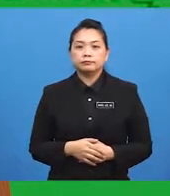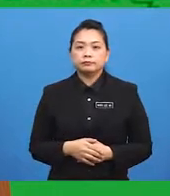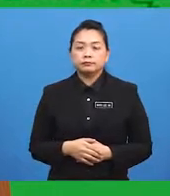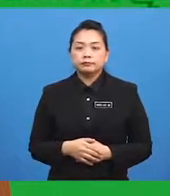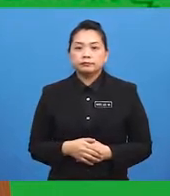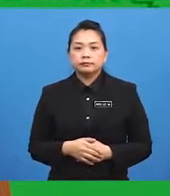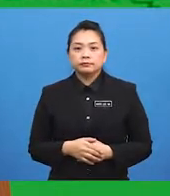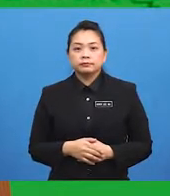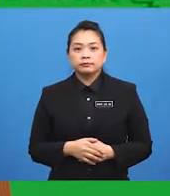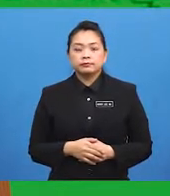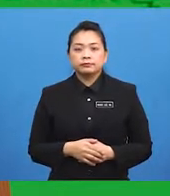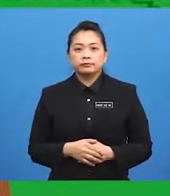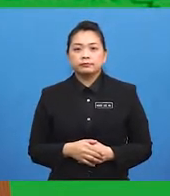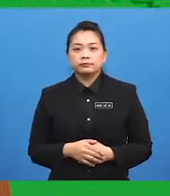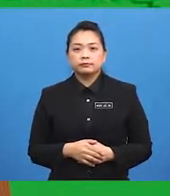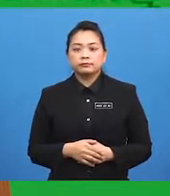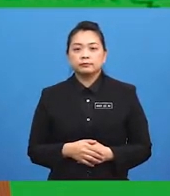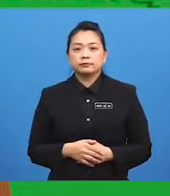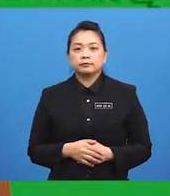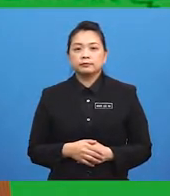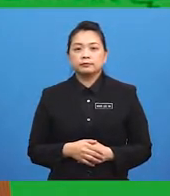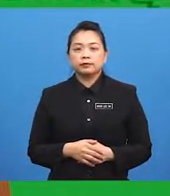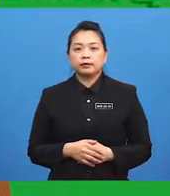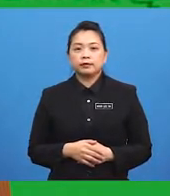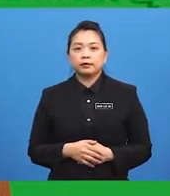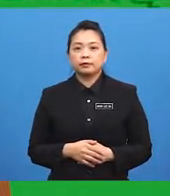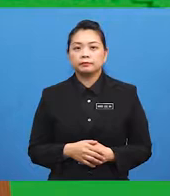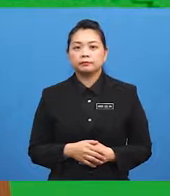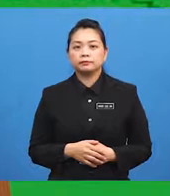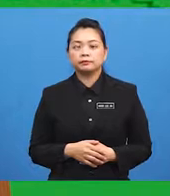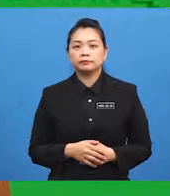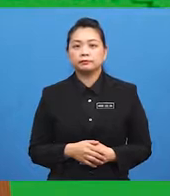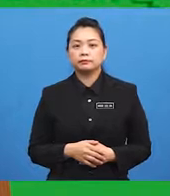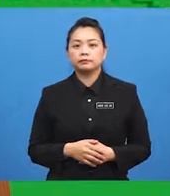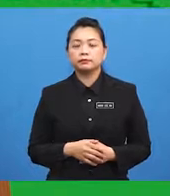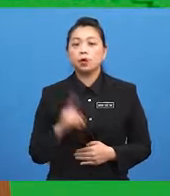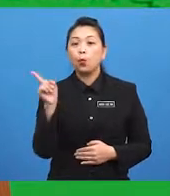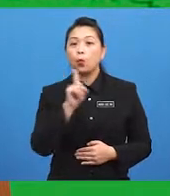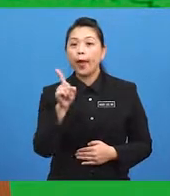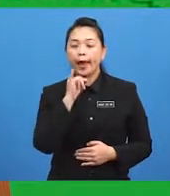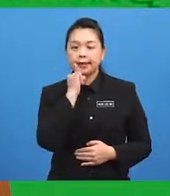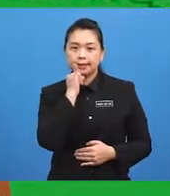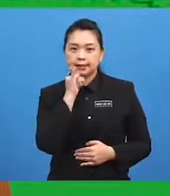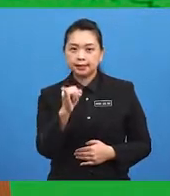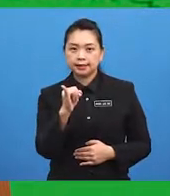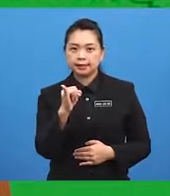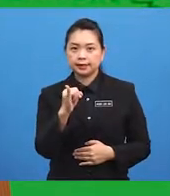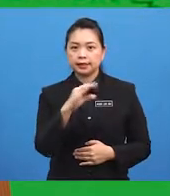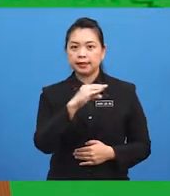I used... ...where is... ...and...